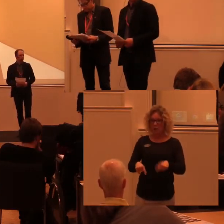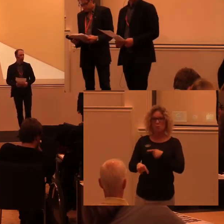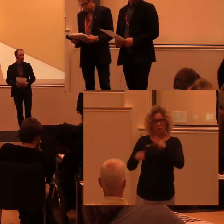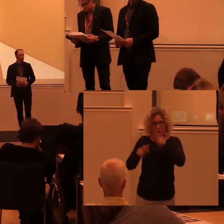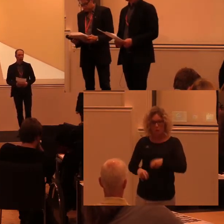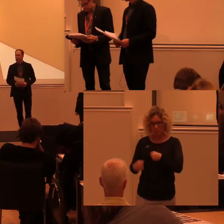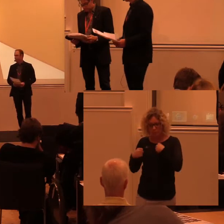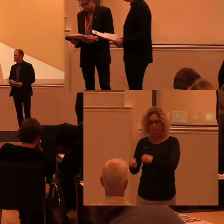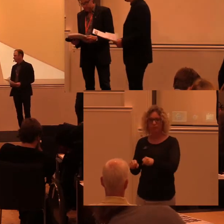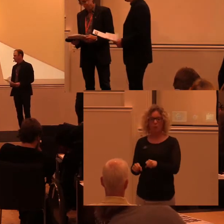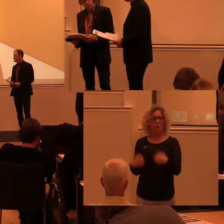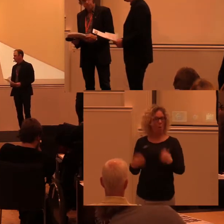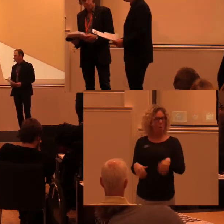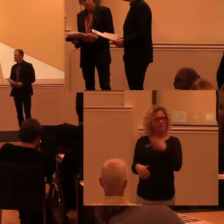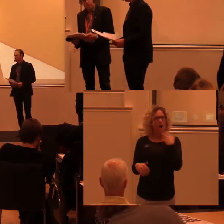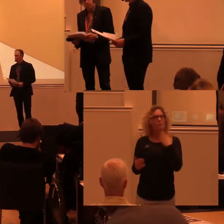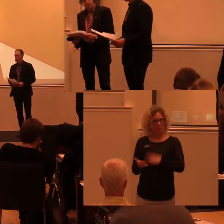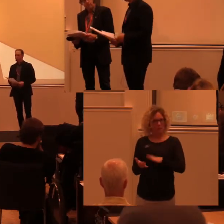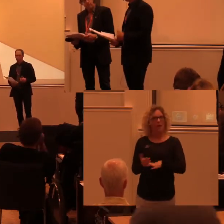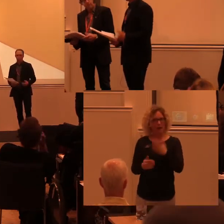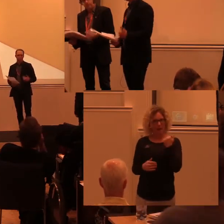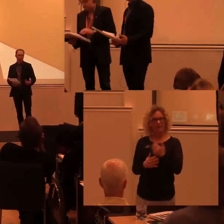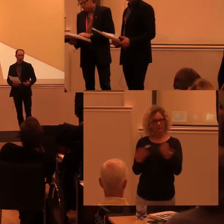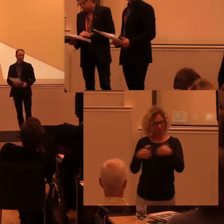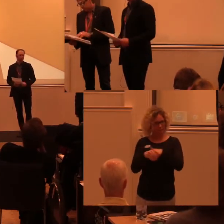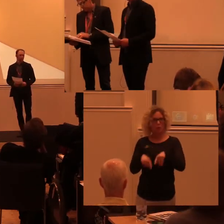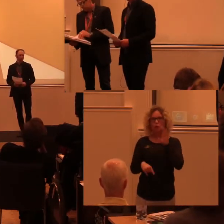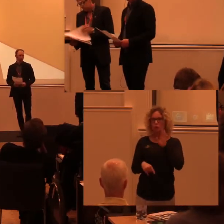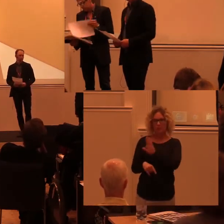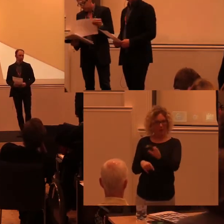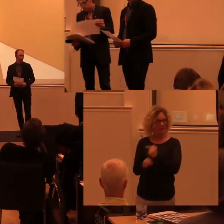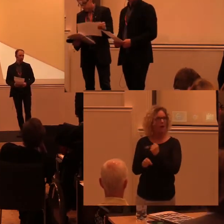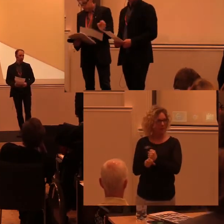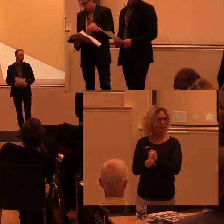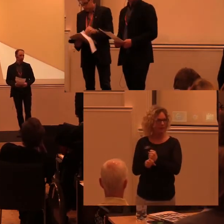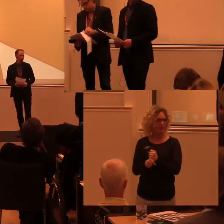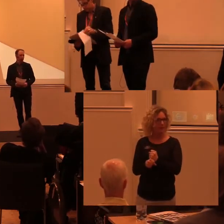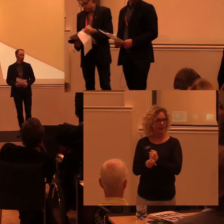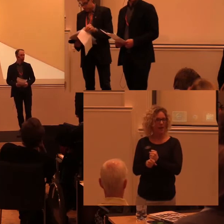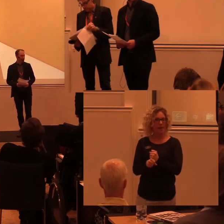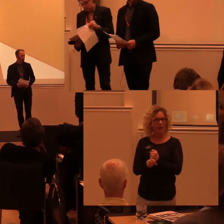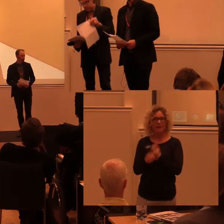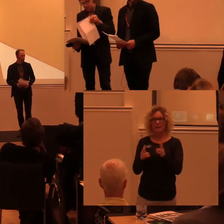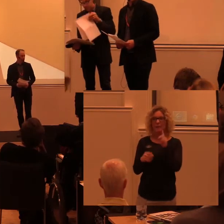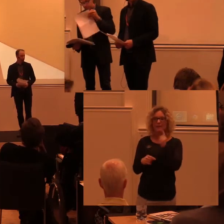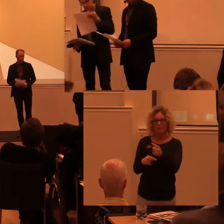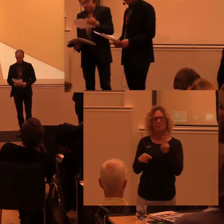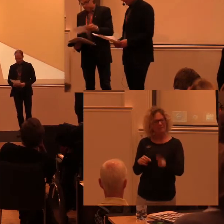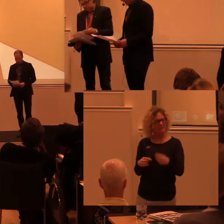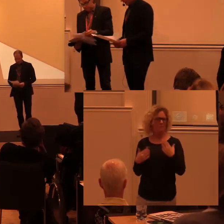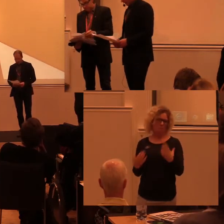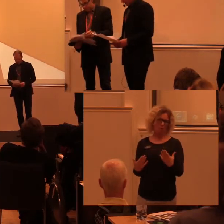som pågår. Och det kan jag alltså varmt rekommendera att fler går på. Och att gör det också gärna nästa år. var riktigt, riktigt bra.